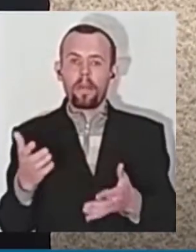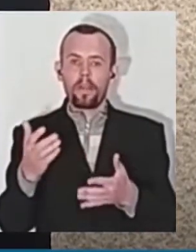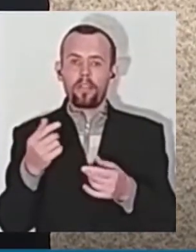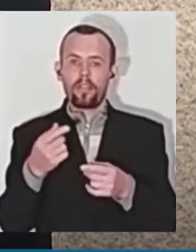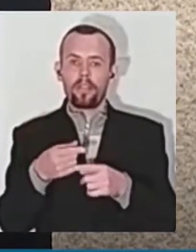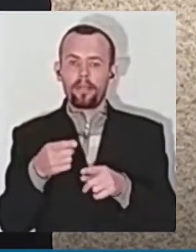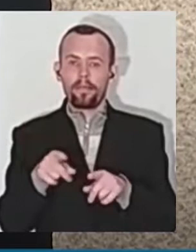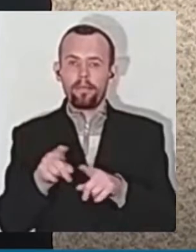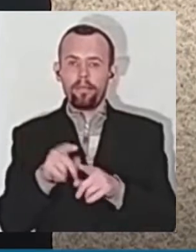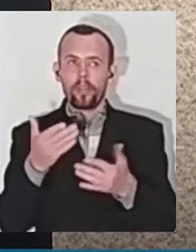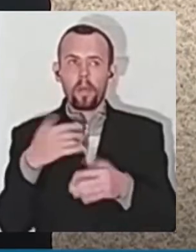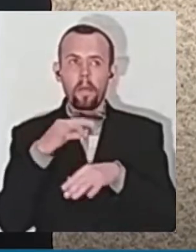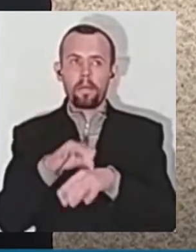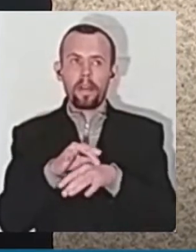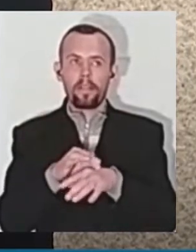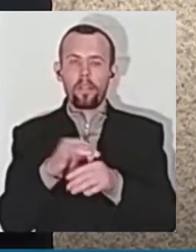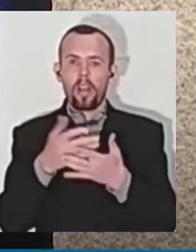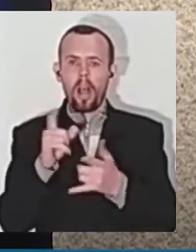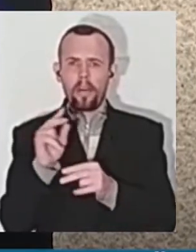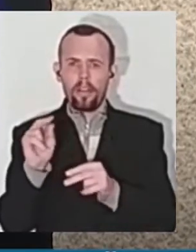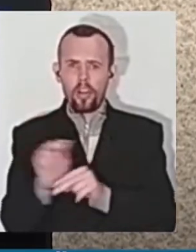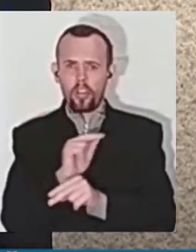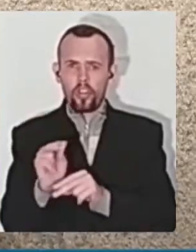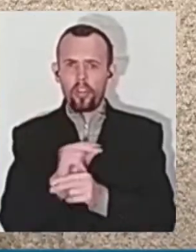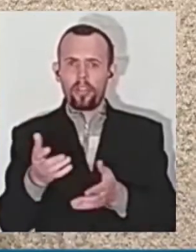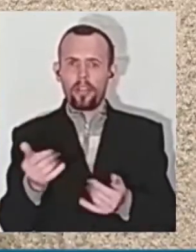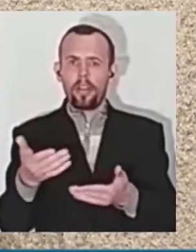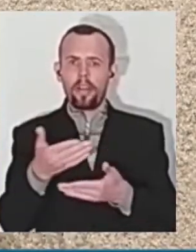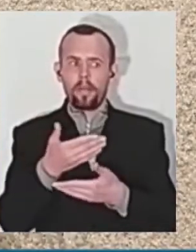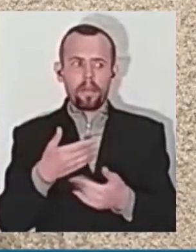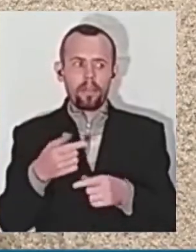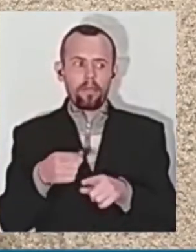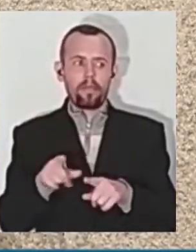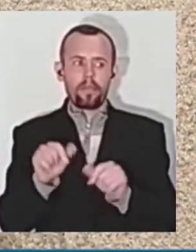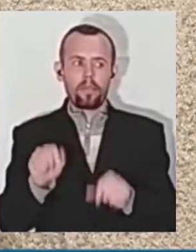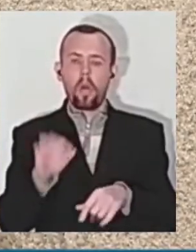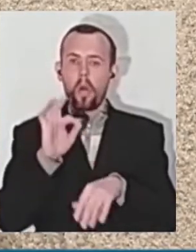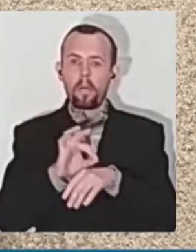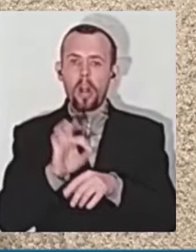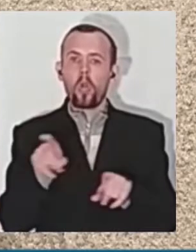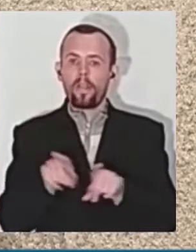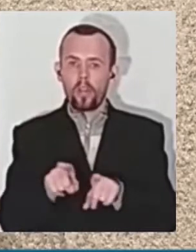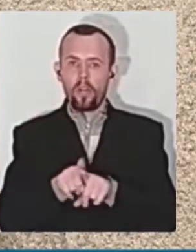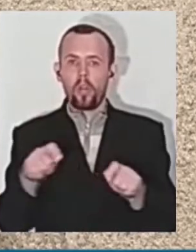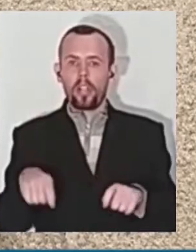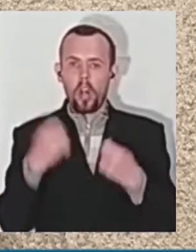Коли ми проводимо навіть качественное лечение, і відправляємо вдома, больной все одно нарушає режим